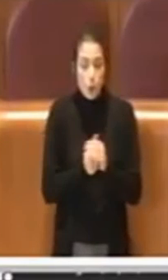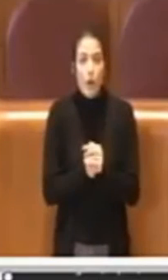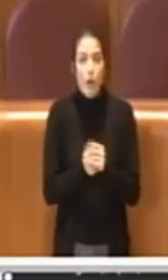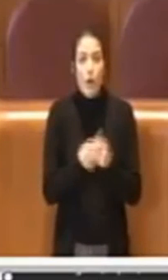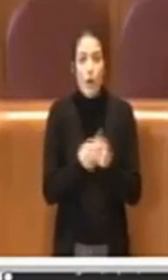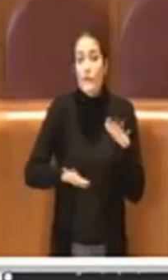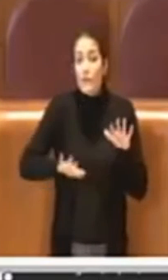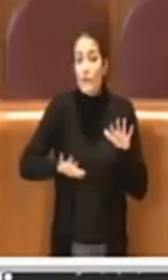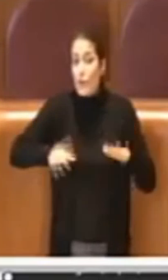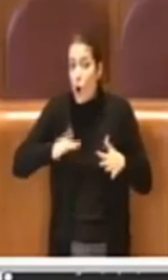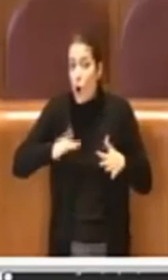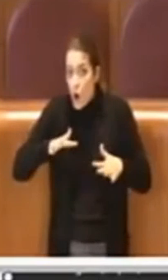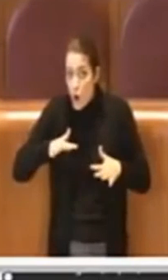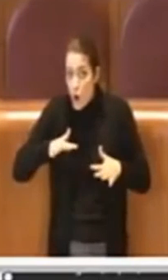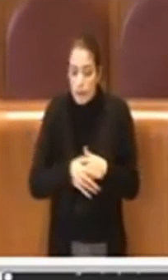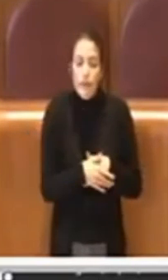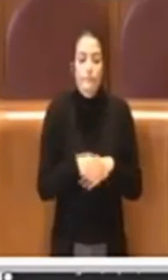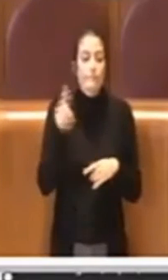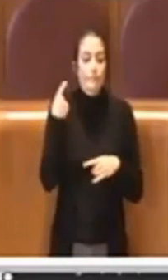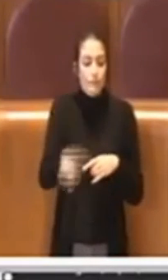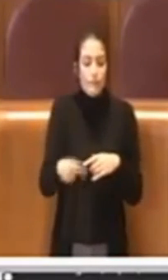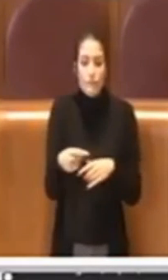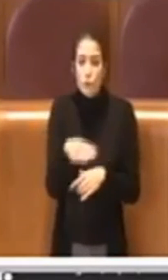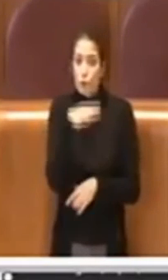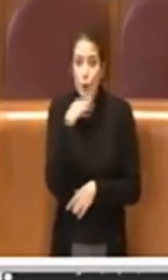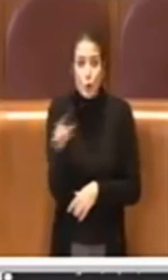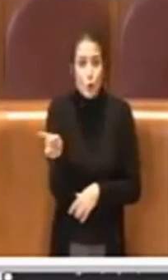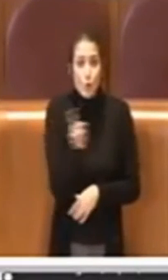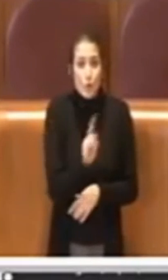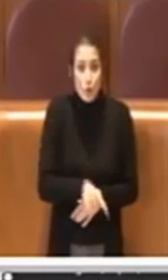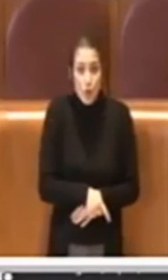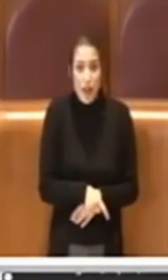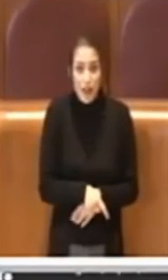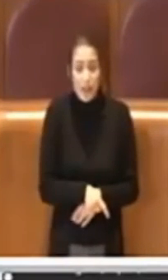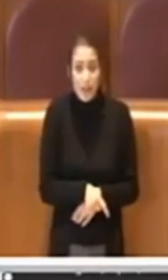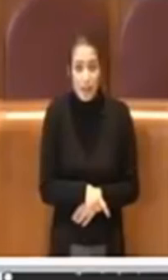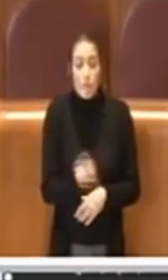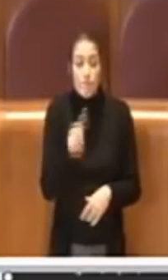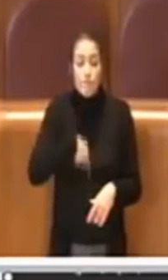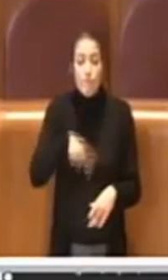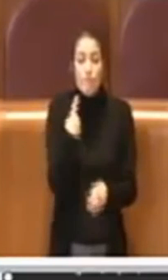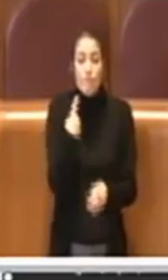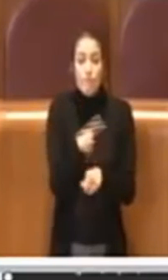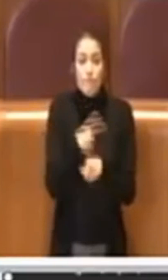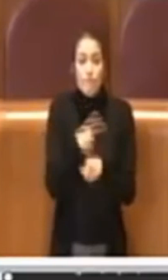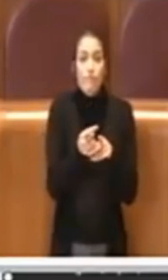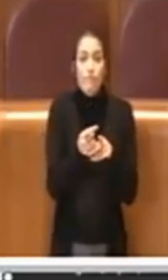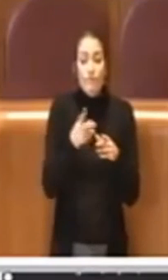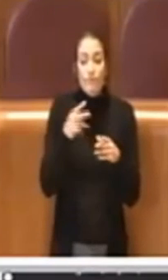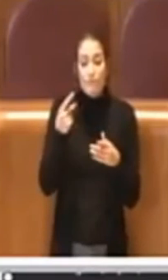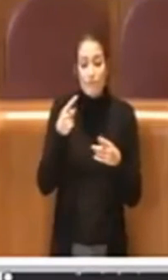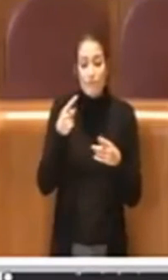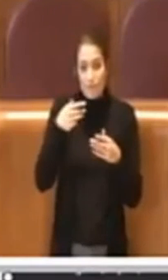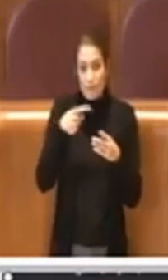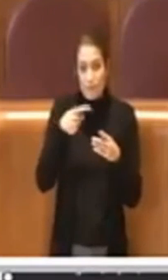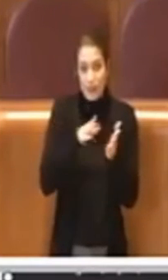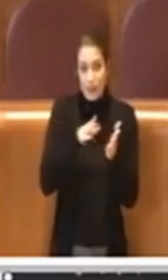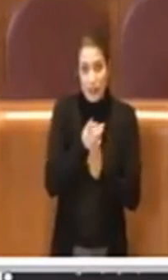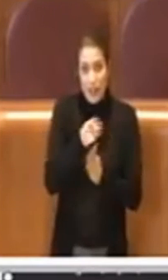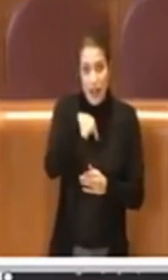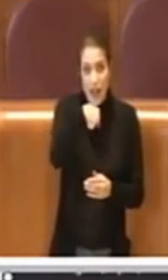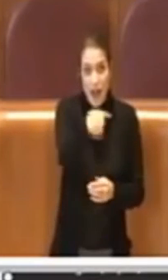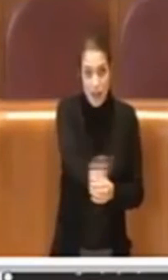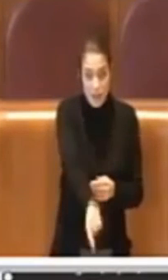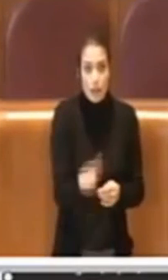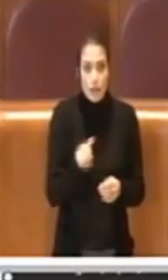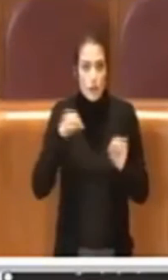Probabilmente non sono neanche sufficienti e bisognerà fare nel corso degli anni degli sforzi maggiori, ma è